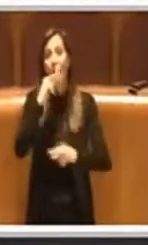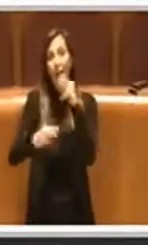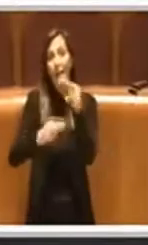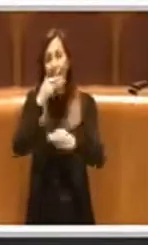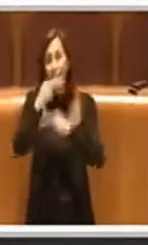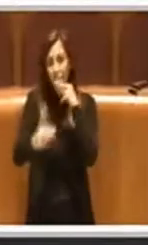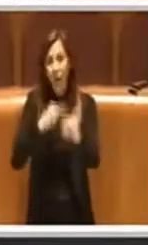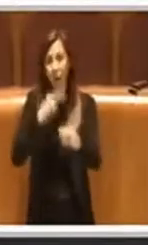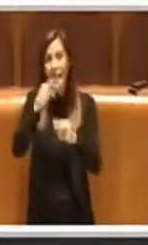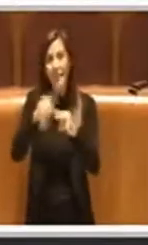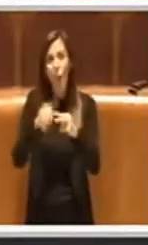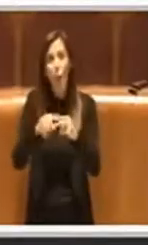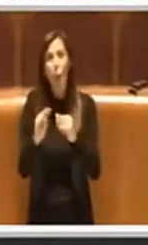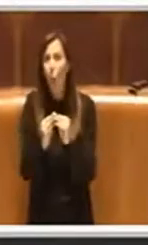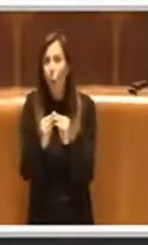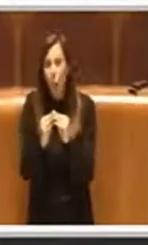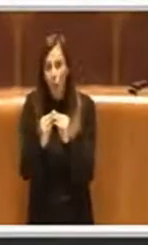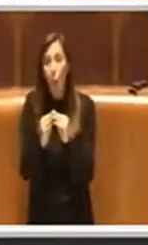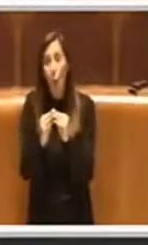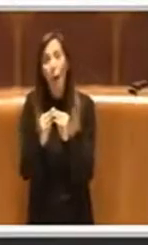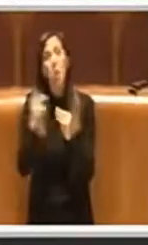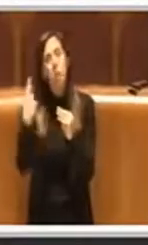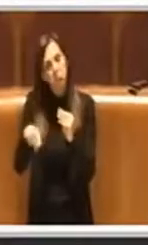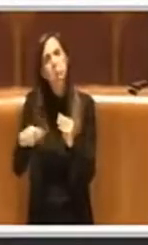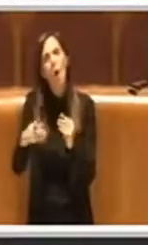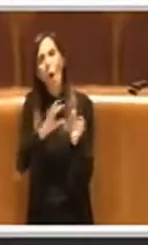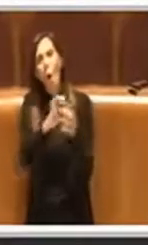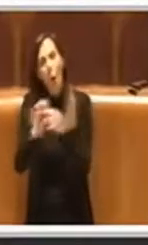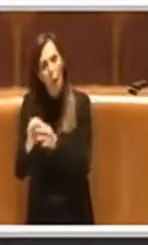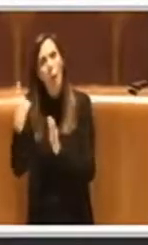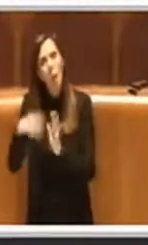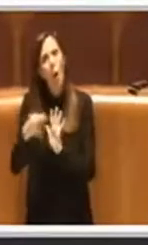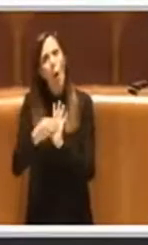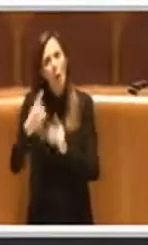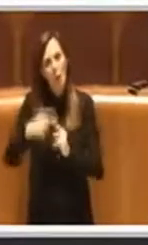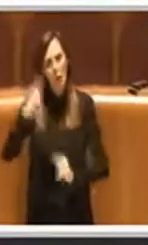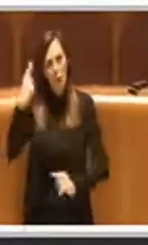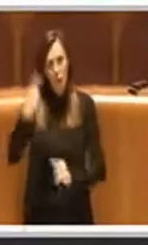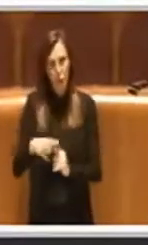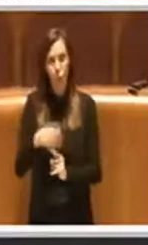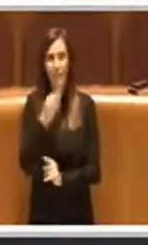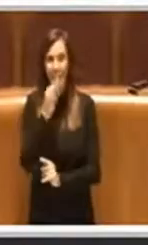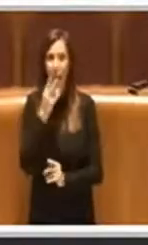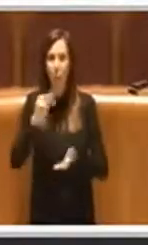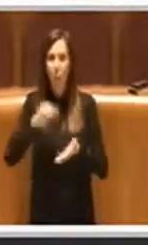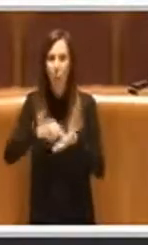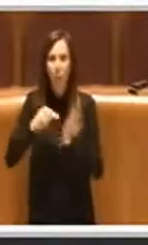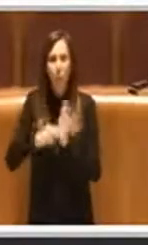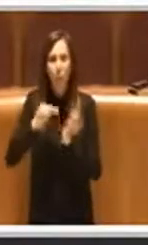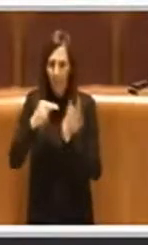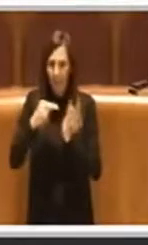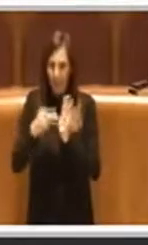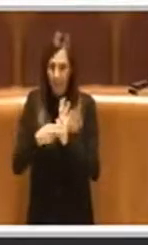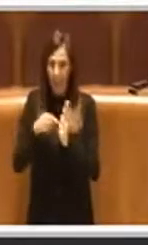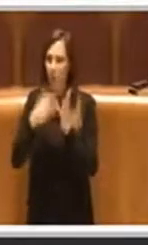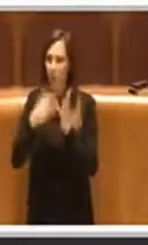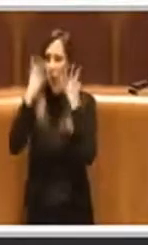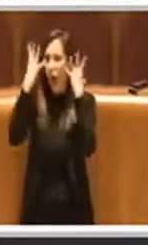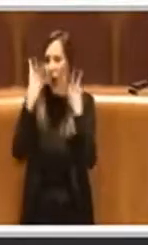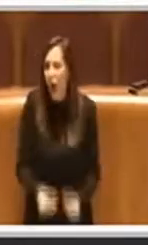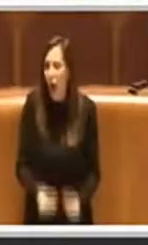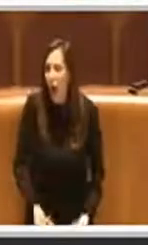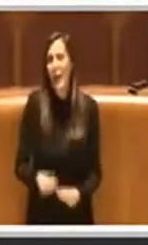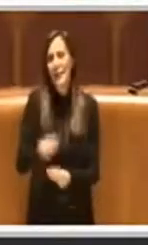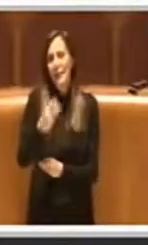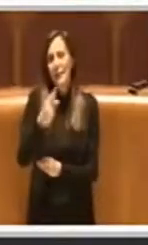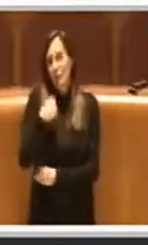essere dati anche con degli ordini del giorno. Per cui i problemi oggettivamente sono stati tanti,'ho